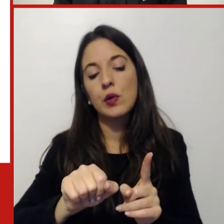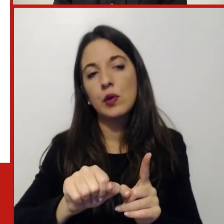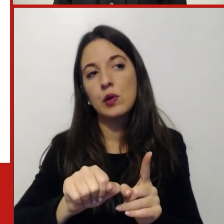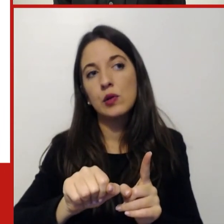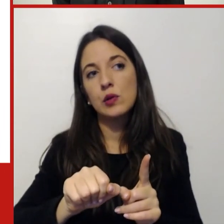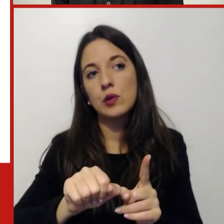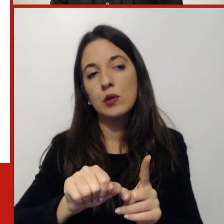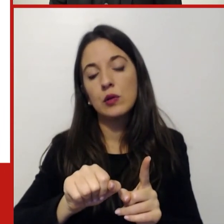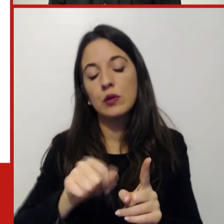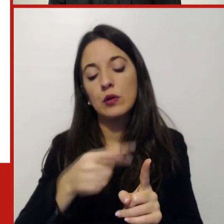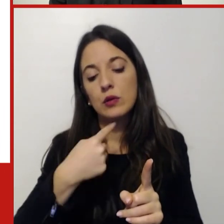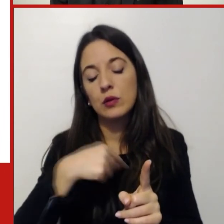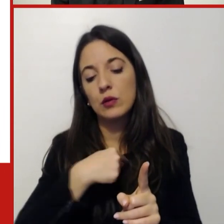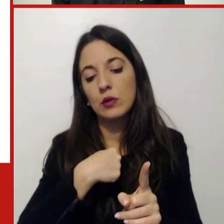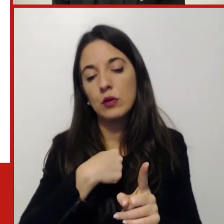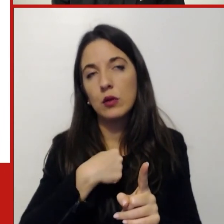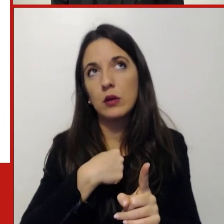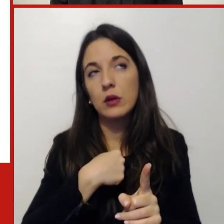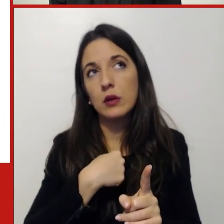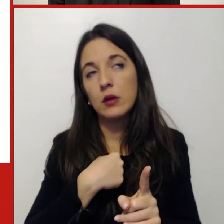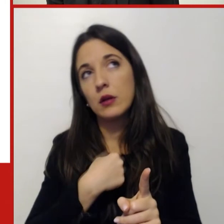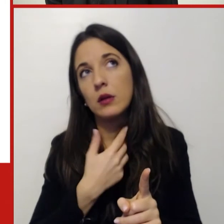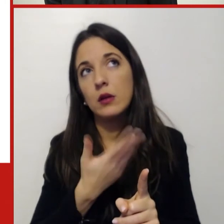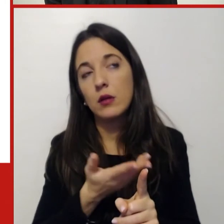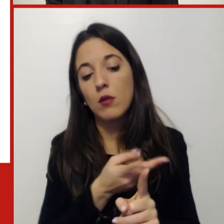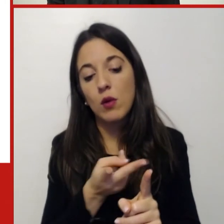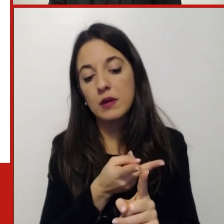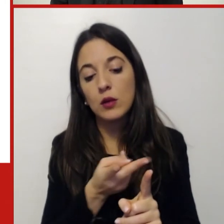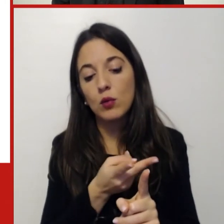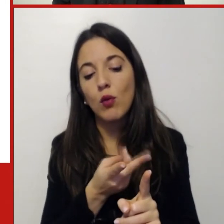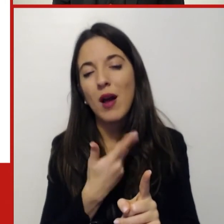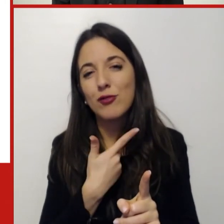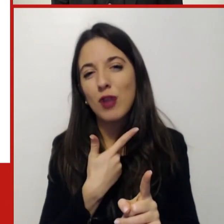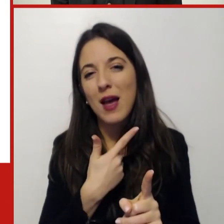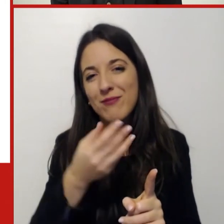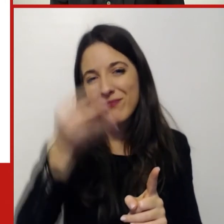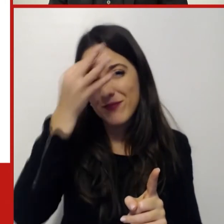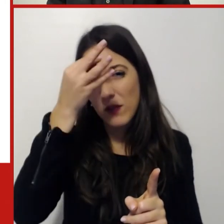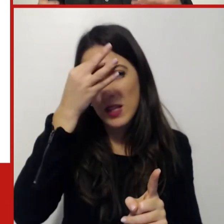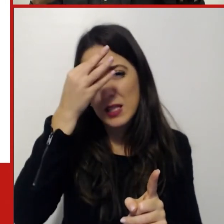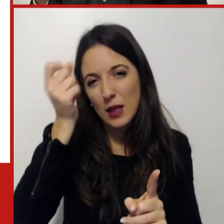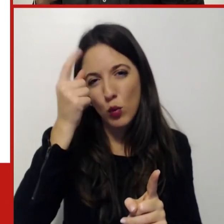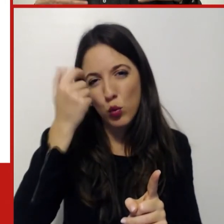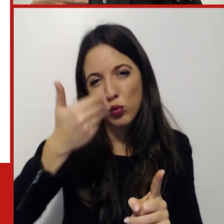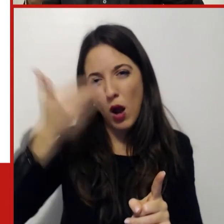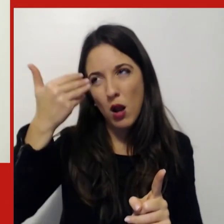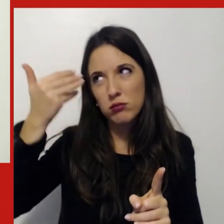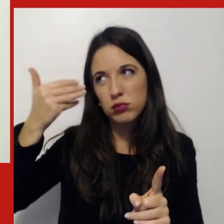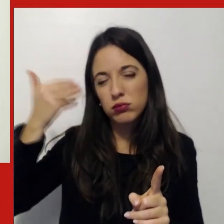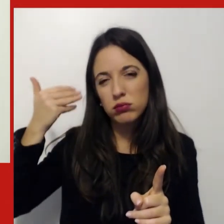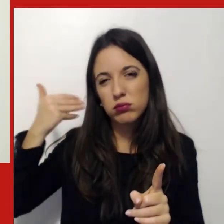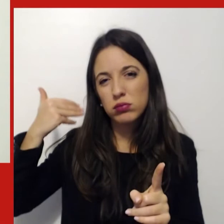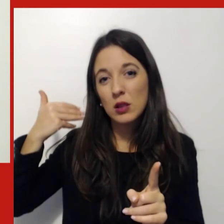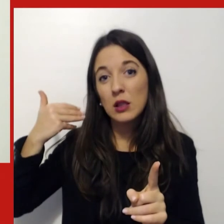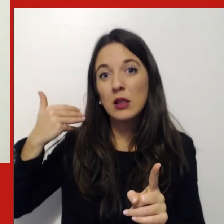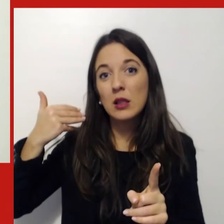abbiano dei un po' dei retaggi culturali che oggi li prevengono in qualche modo dall